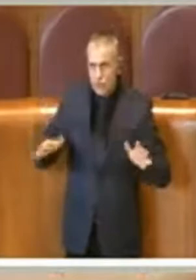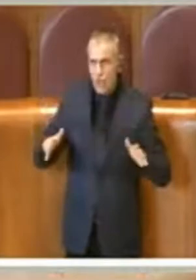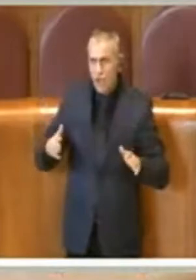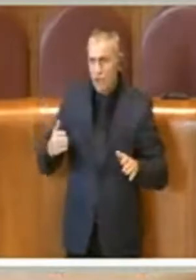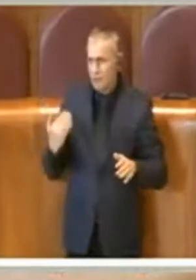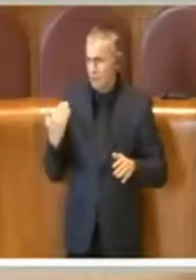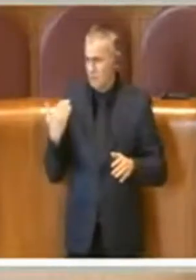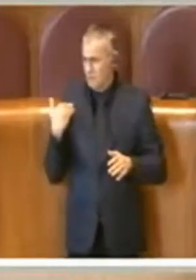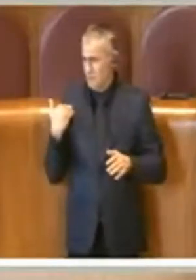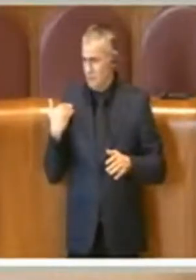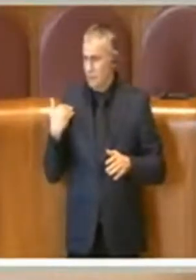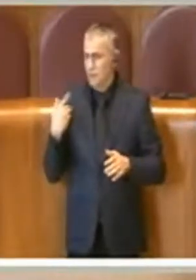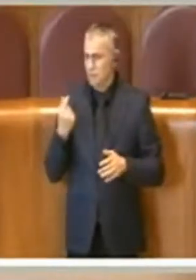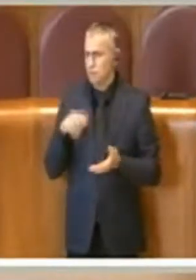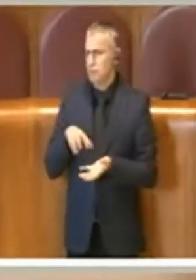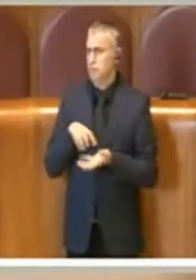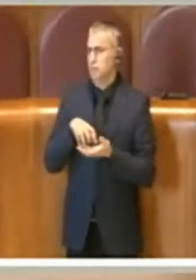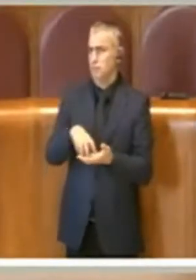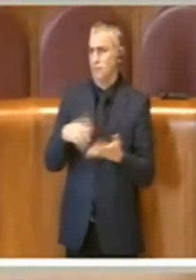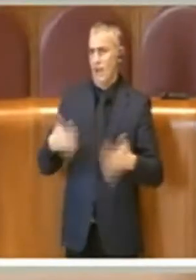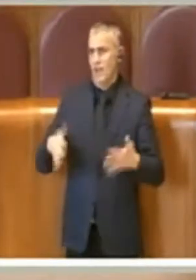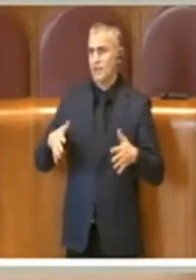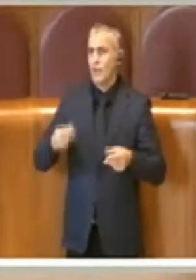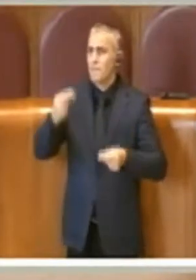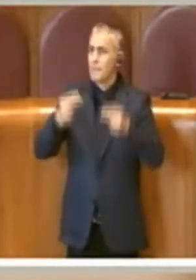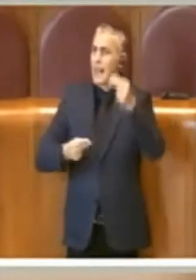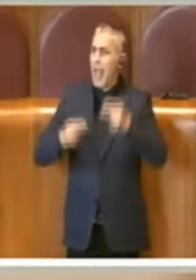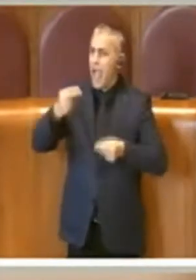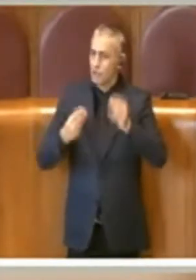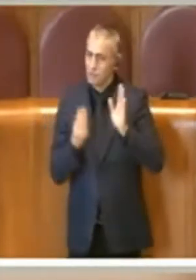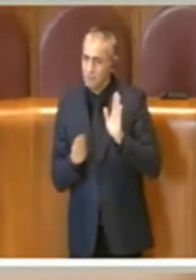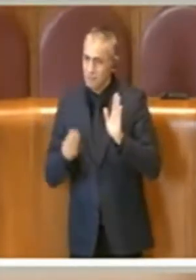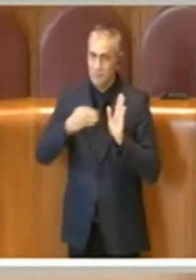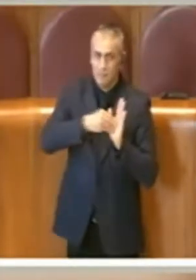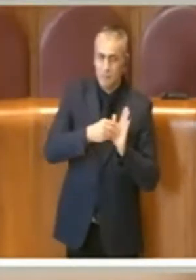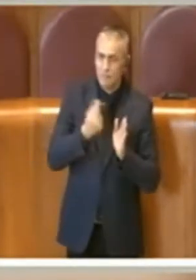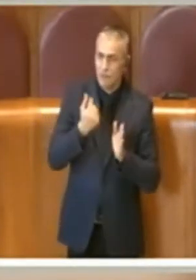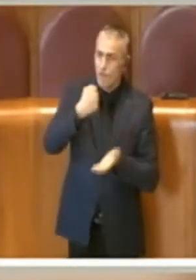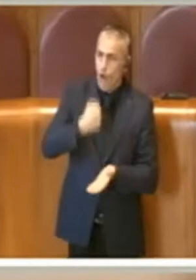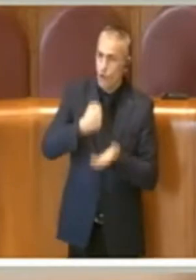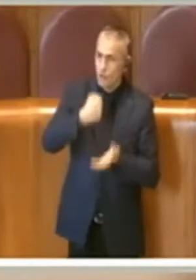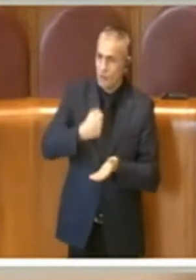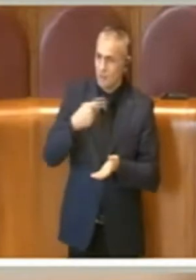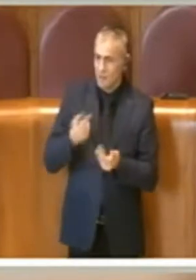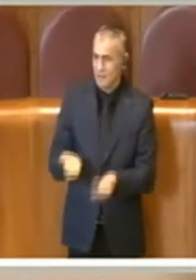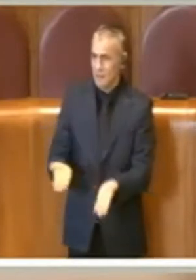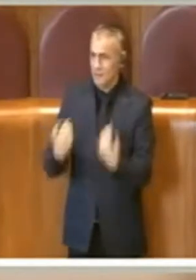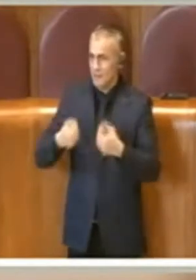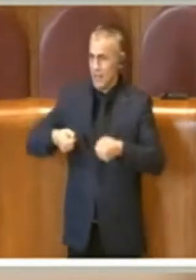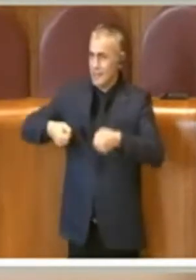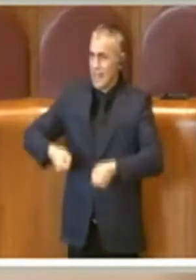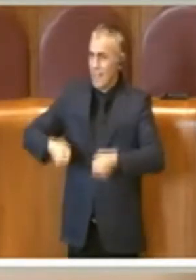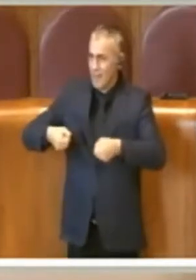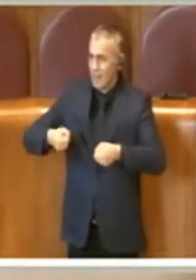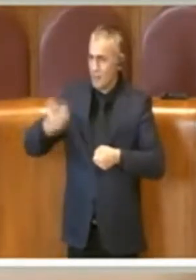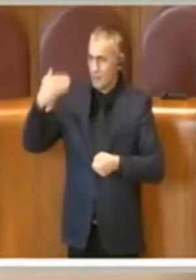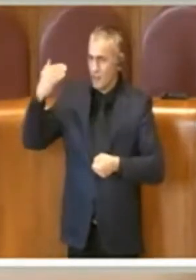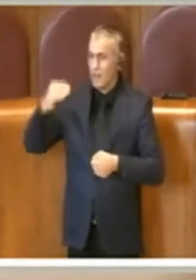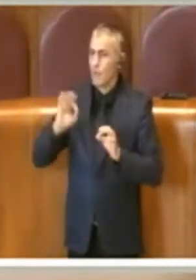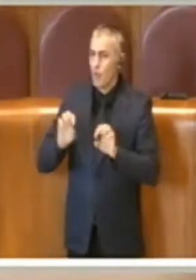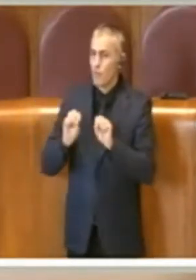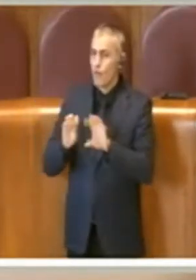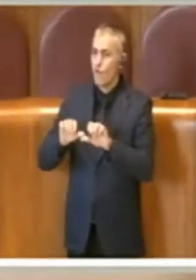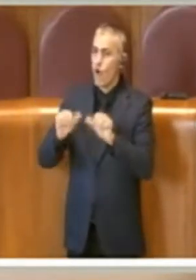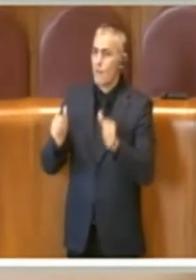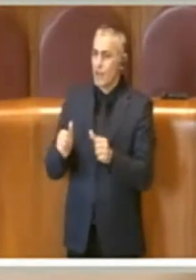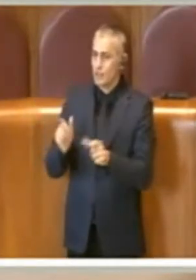contributo prevedendo in bilancio i fondi necessari per l'acquisto dei primi defibrillatori, per la formazione del